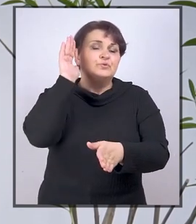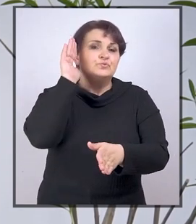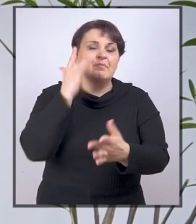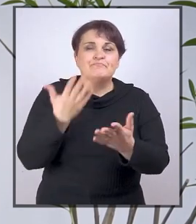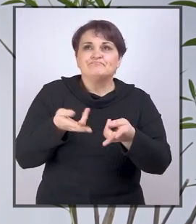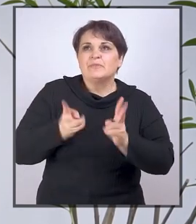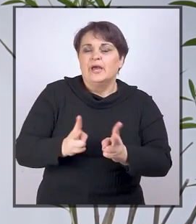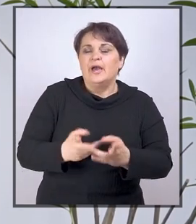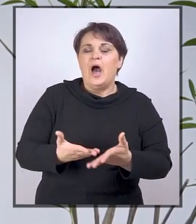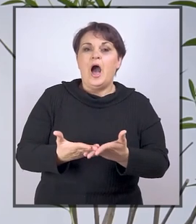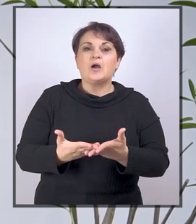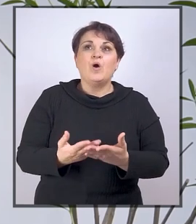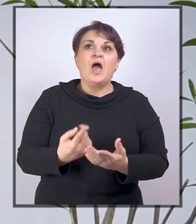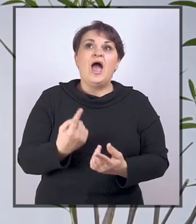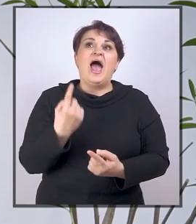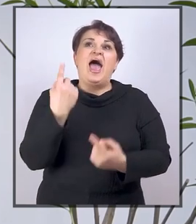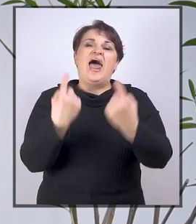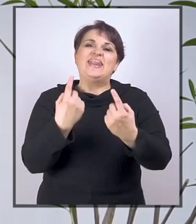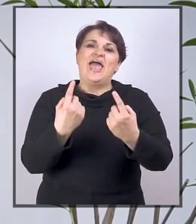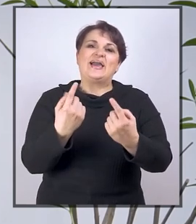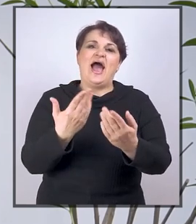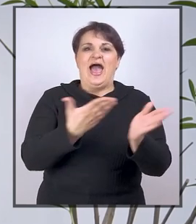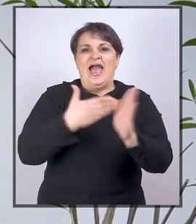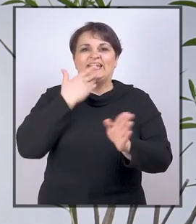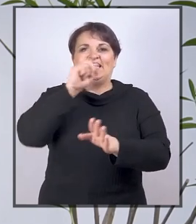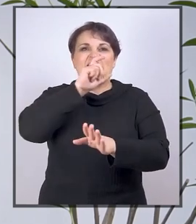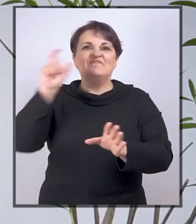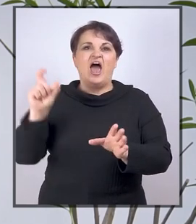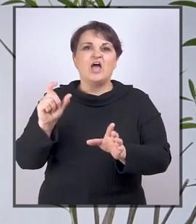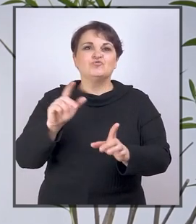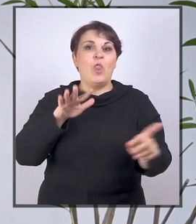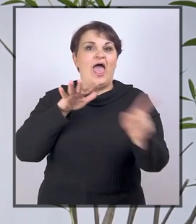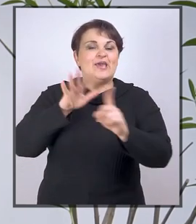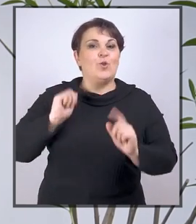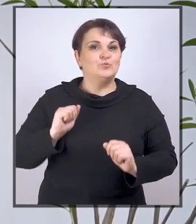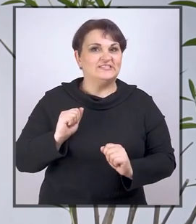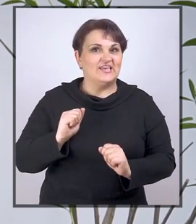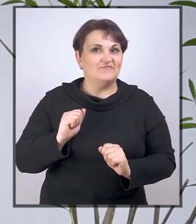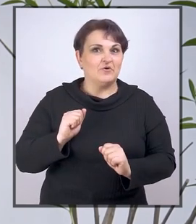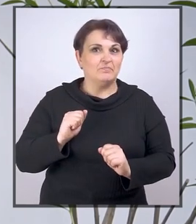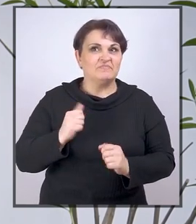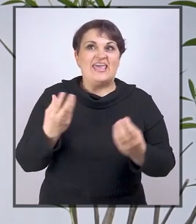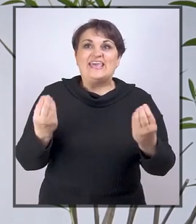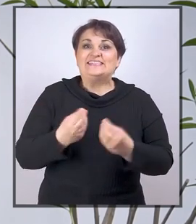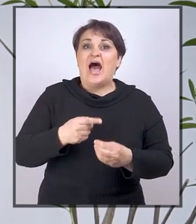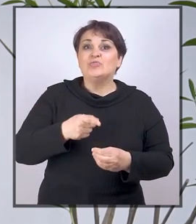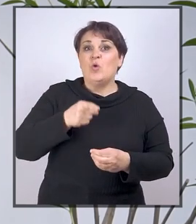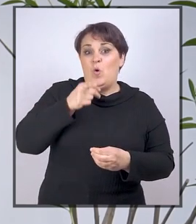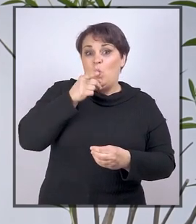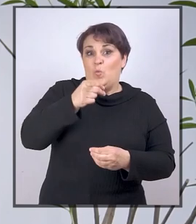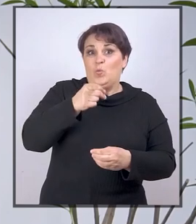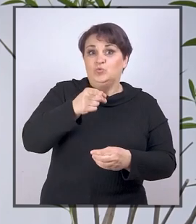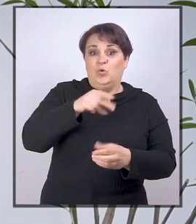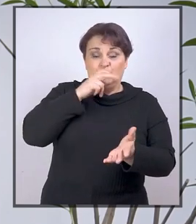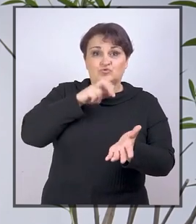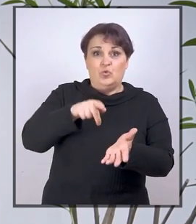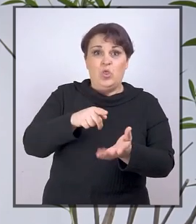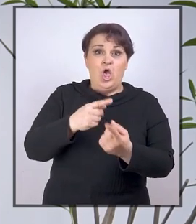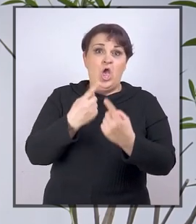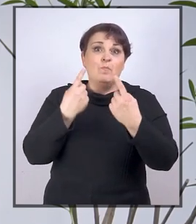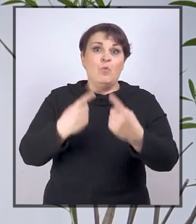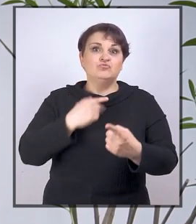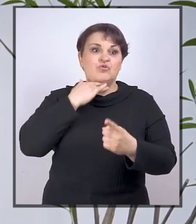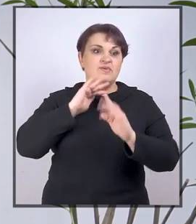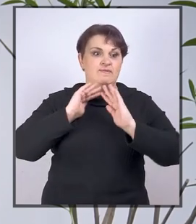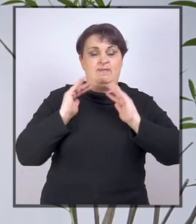Često čujemo kako je neka redovna škola inkluzivna zato što u